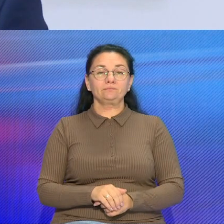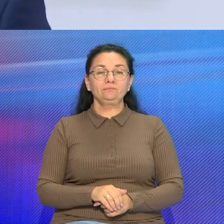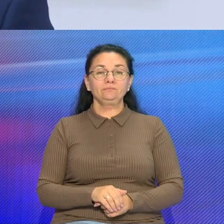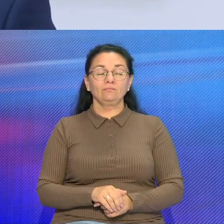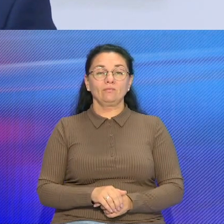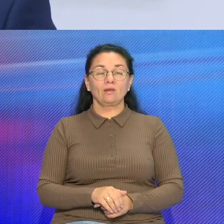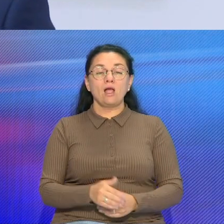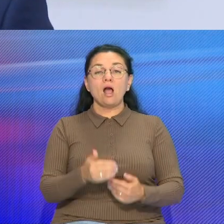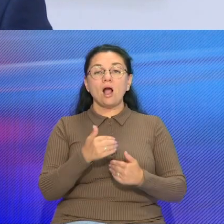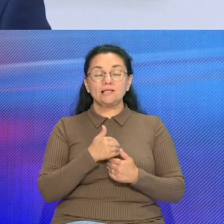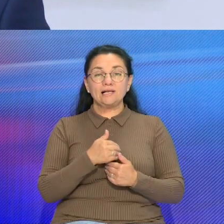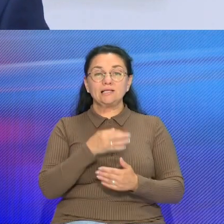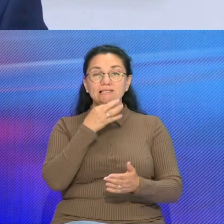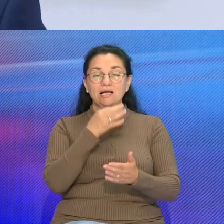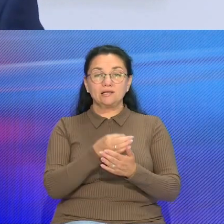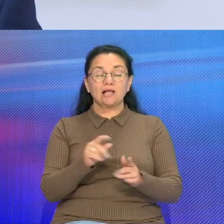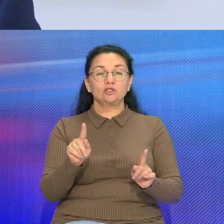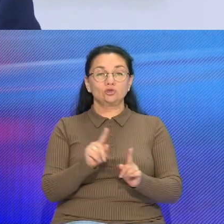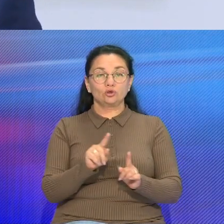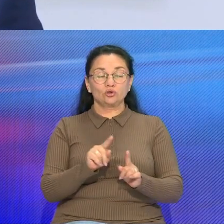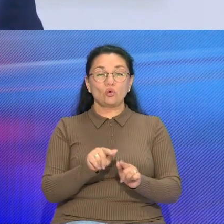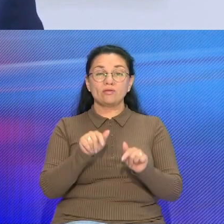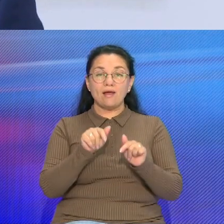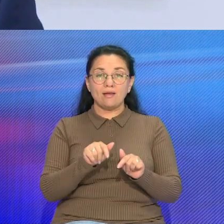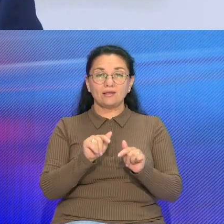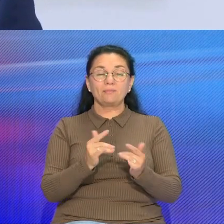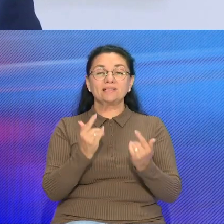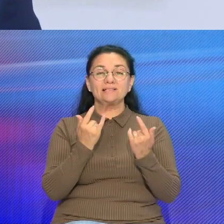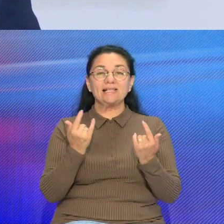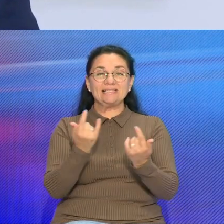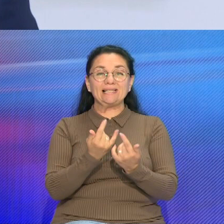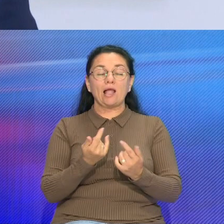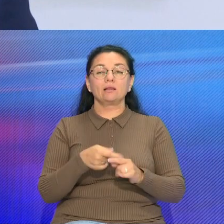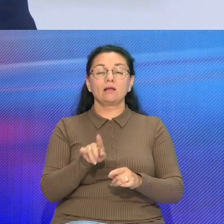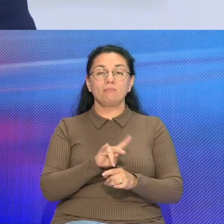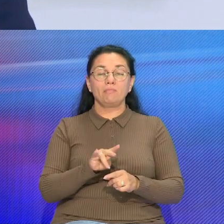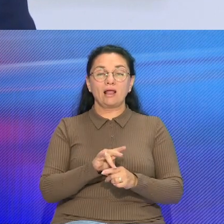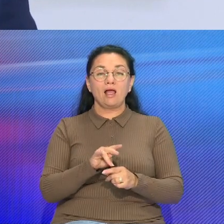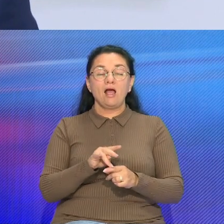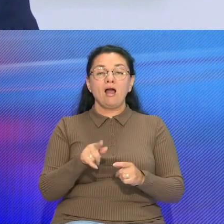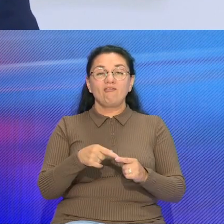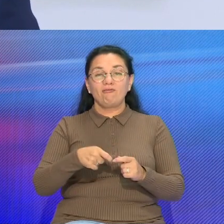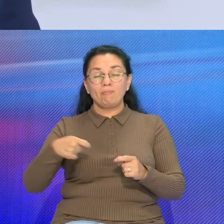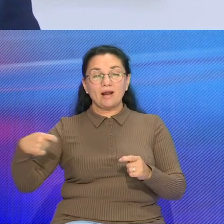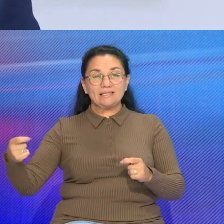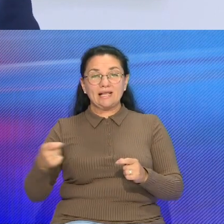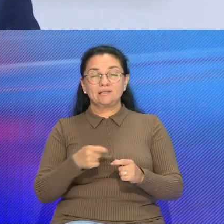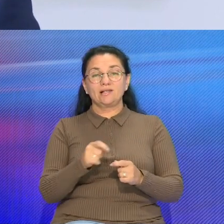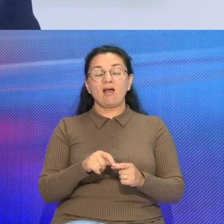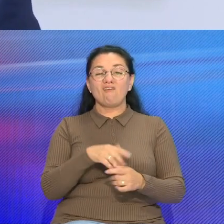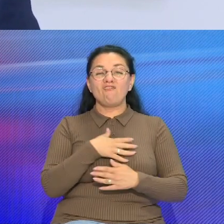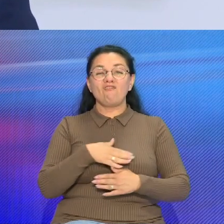Хотелось бы отметить, что именно на данном заседании мы в ходе крайнего вопроса